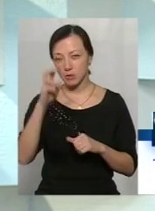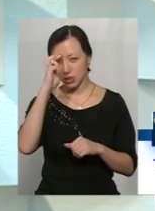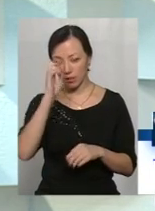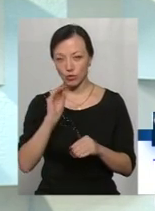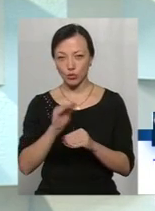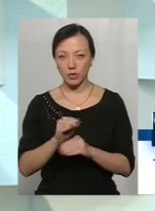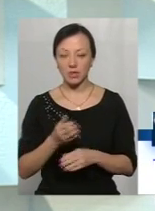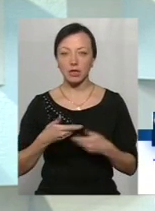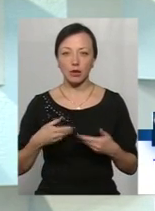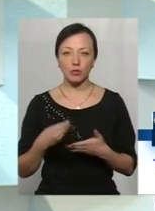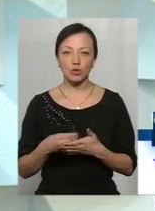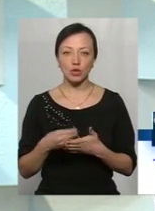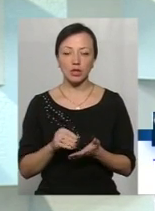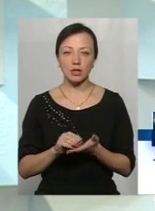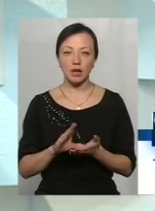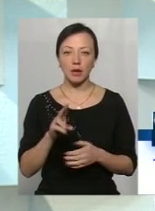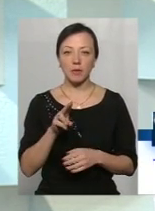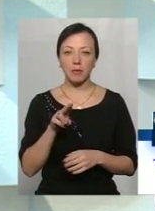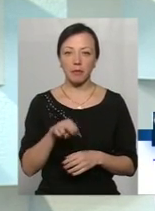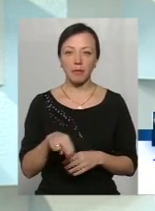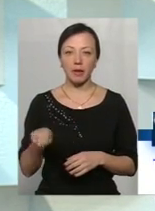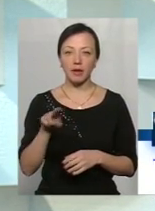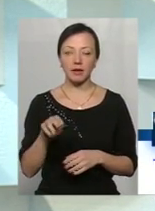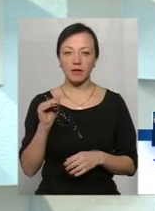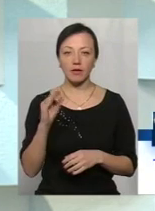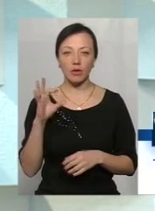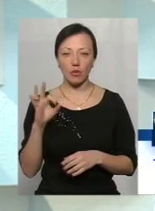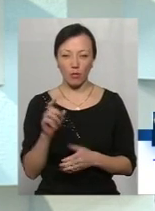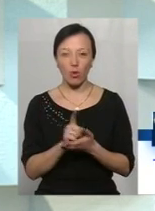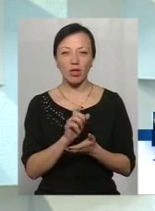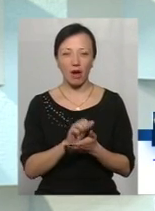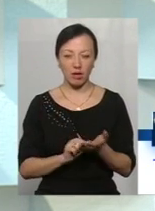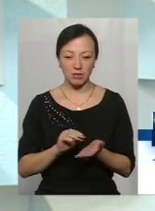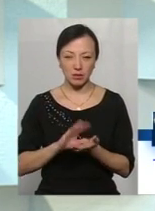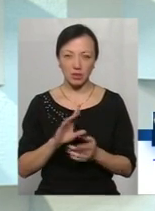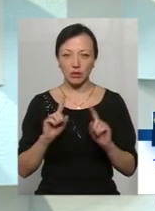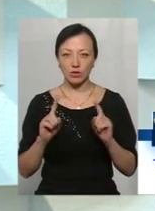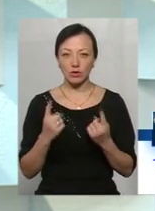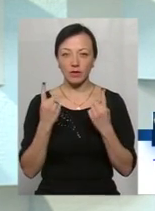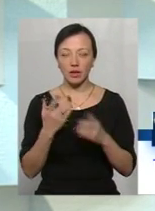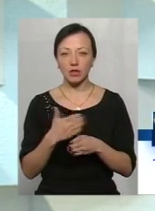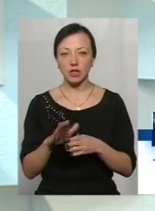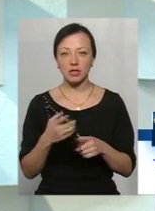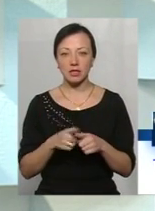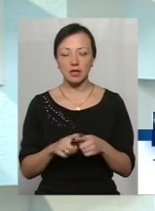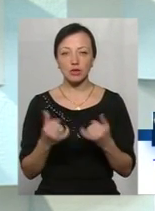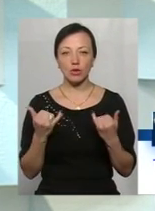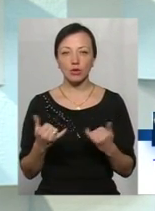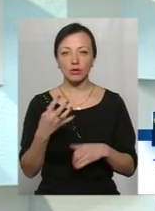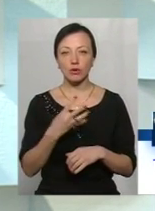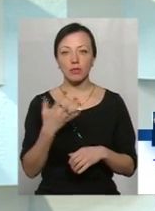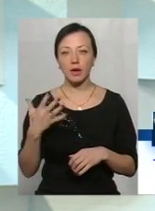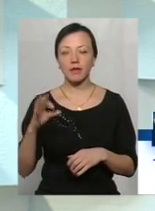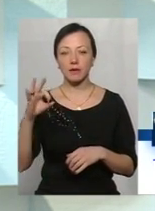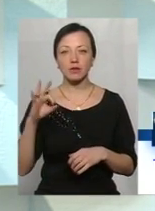субвенції, нам в бюджет йде ПДФО, тобто податок доходить з фізичних осіб. А це надзвичайно велика частка, це сьогодні 45